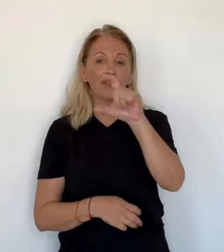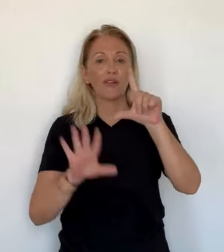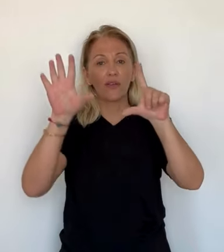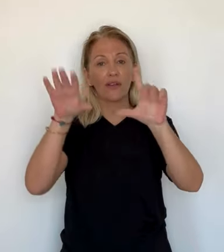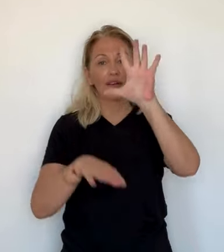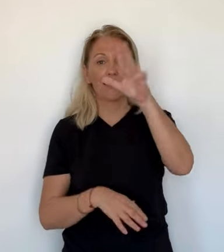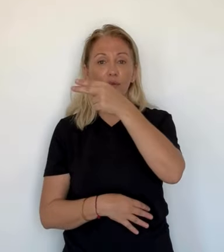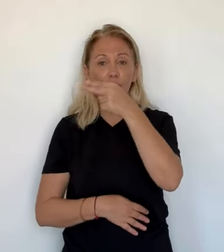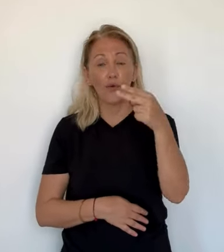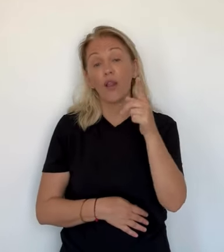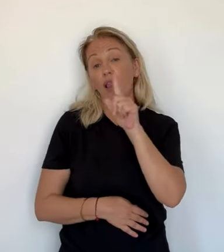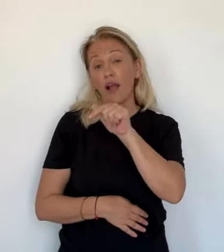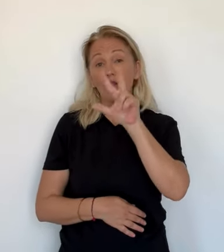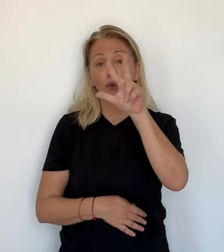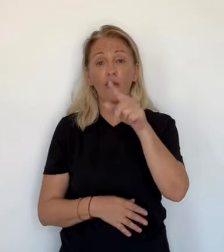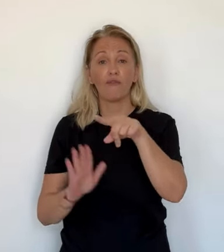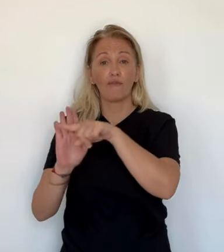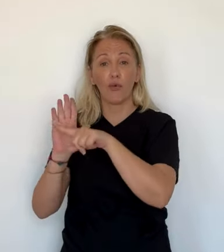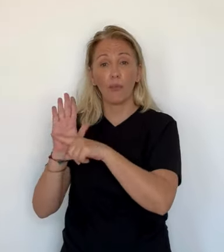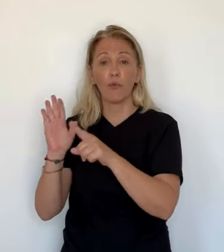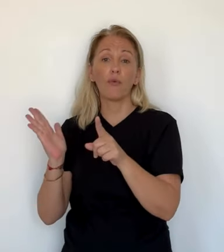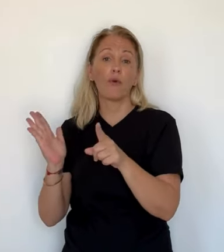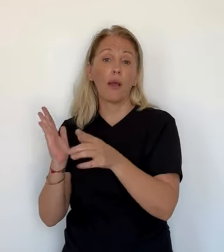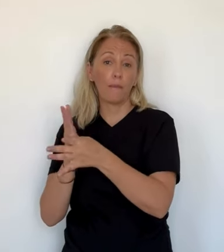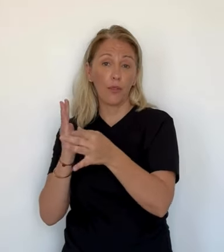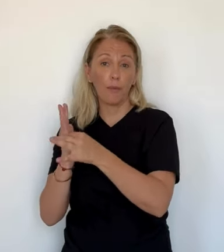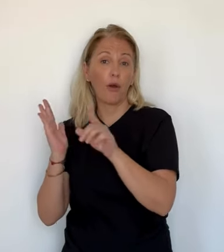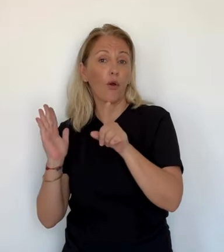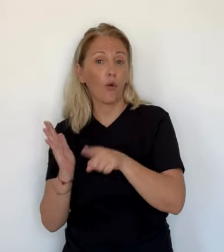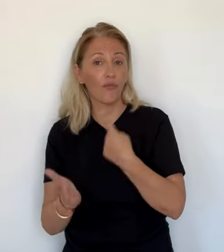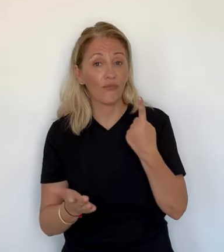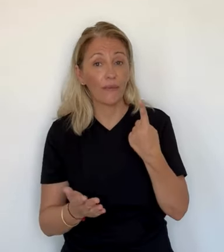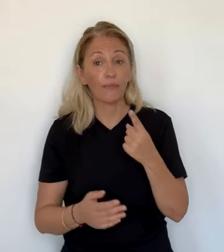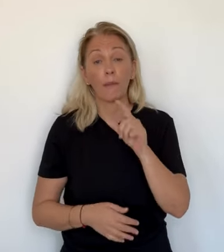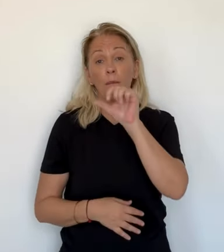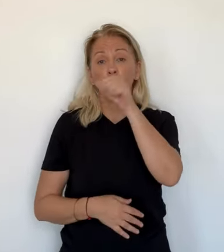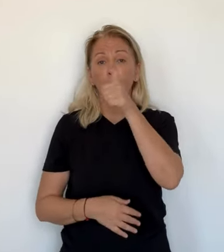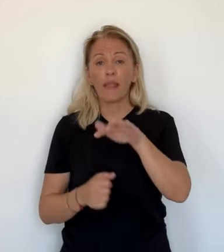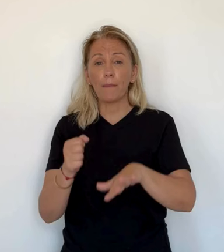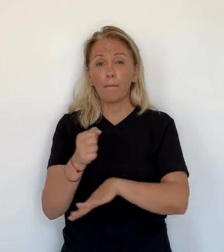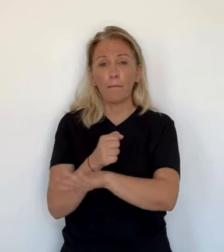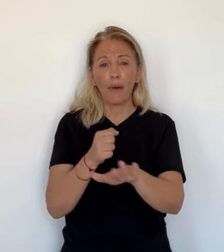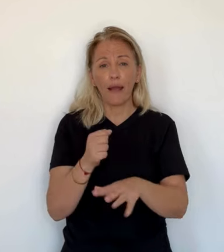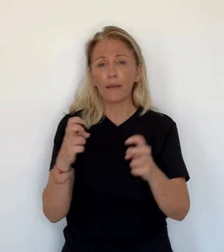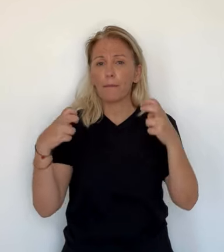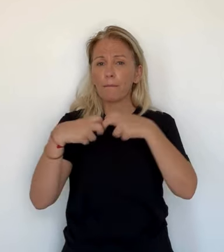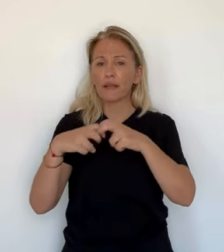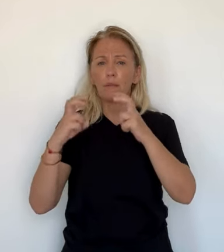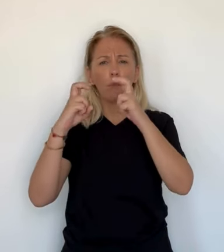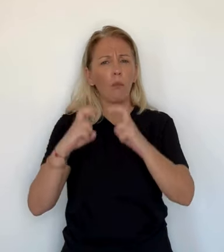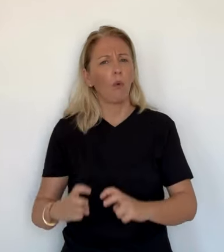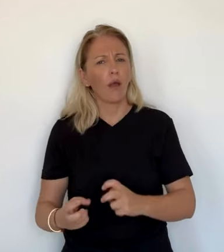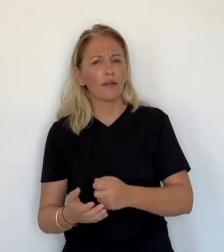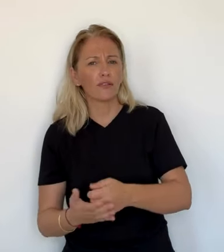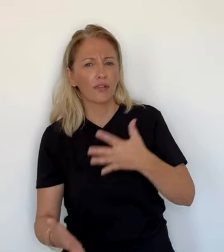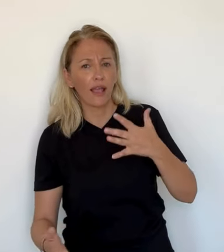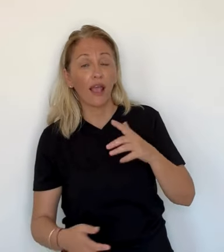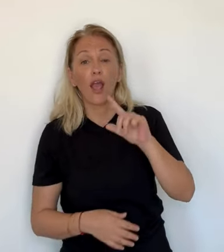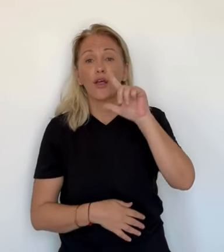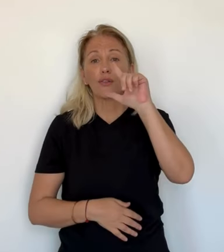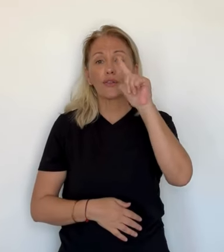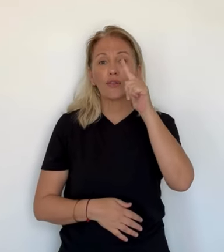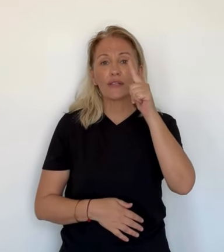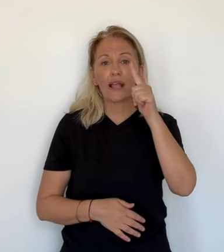dire, intermédiaire qui vous ajoute à cela 7e et 8e tour de Coupe de France, 10% de remise en boutique et l'accès à une formule